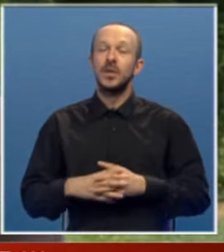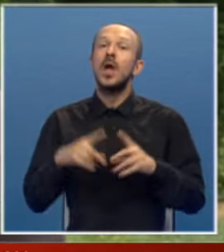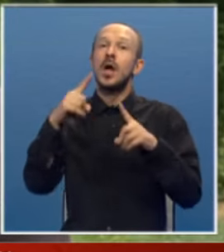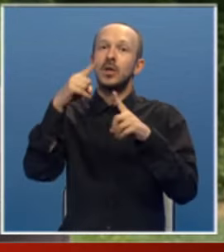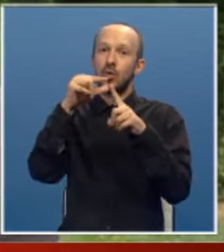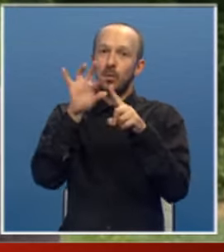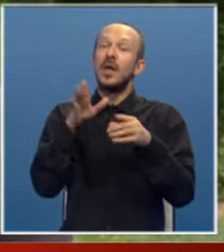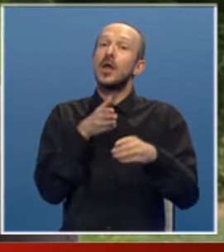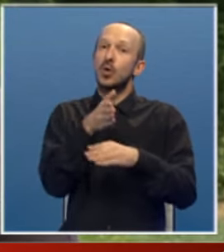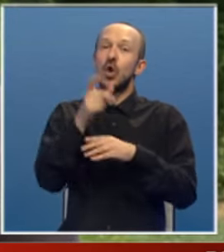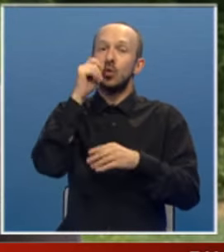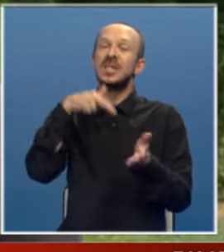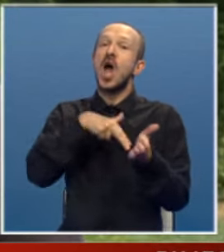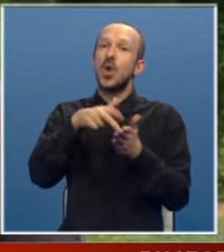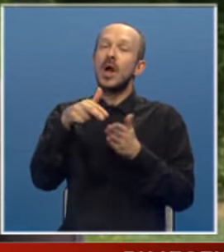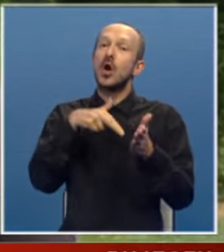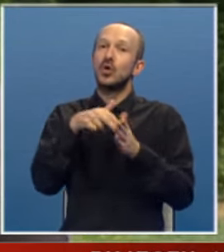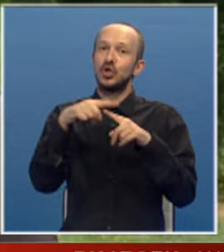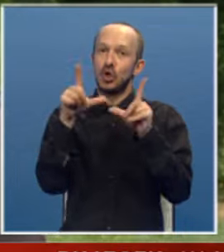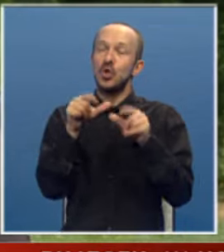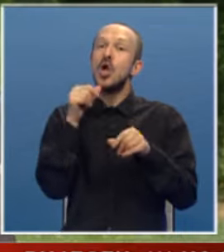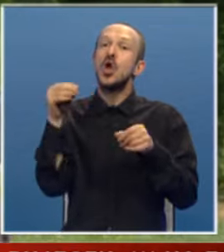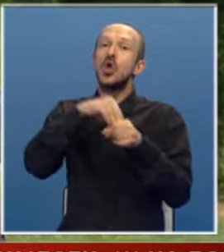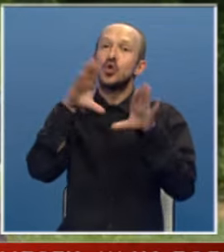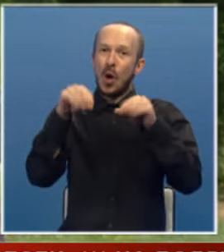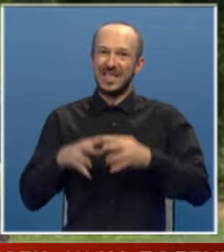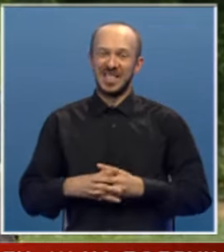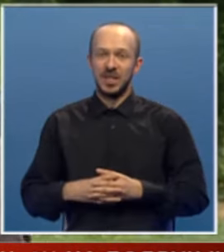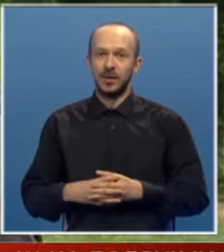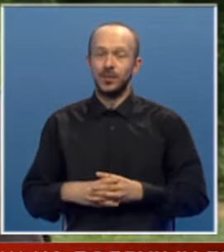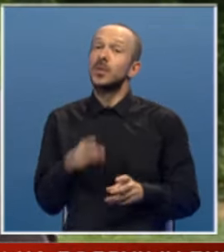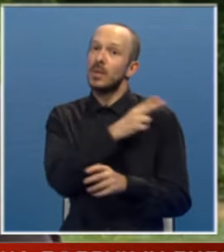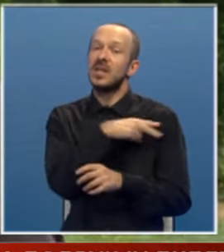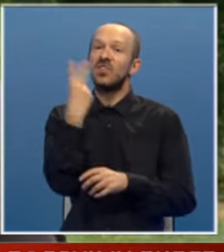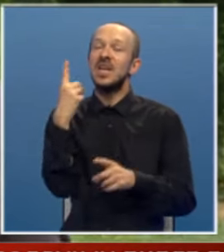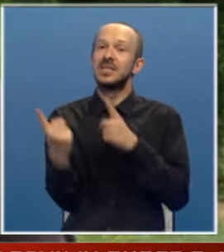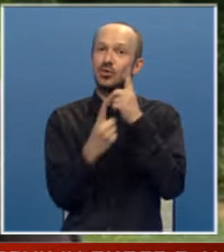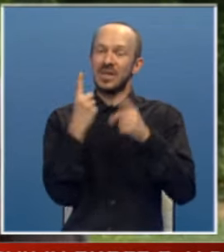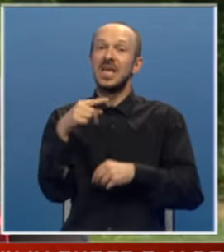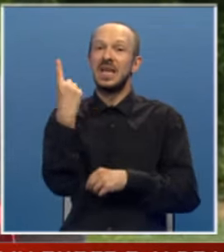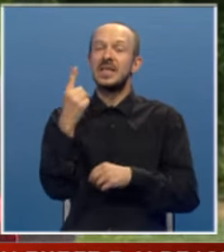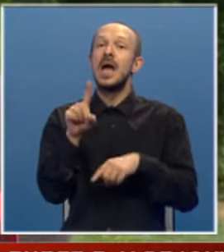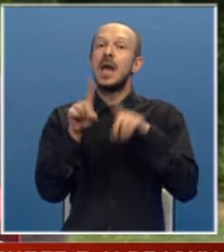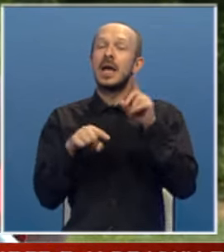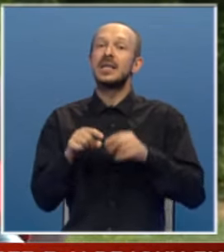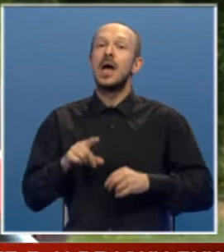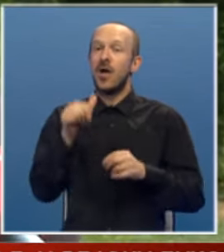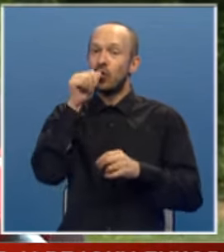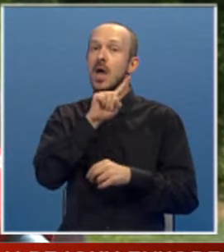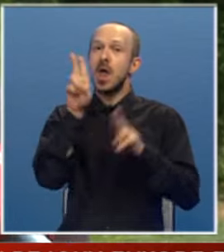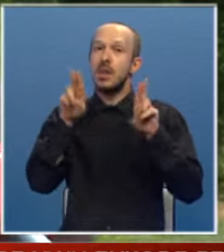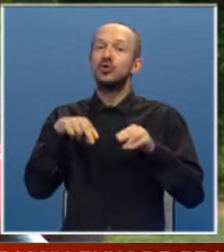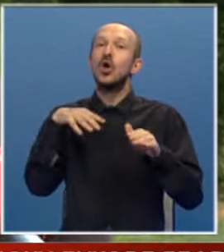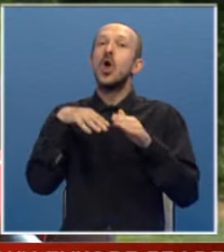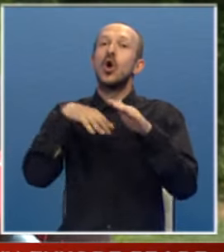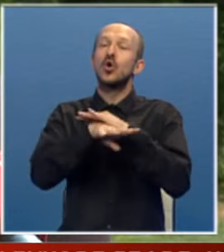da uđe, odnosno ljudska noga da kroči tu i da to dogasi. Jer imate dve situacije. Jedna je da nekada bukvalno voda ne može od